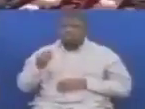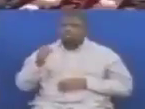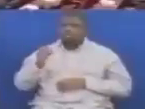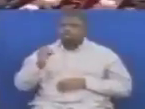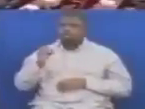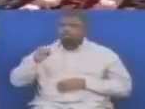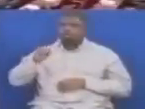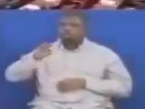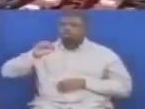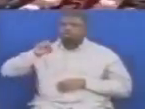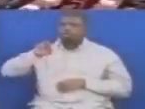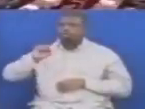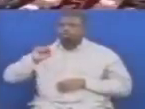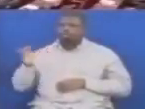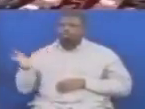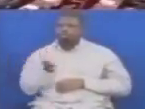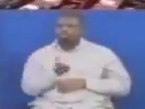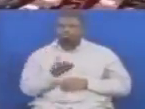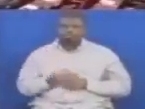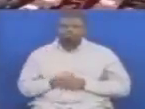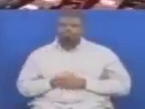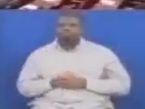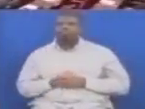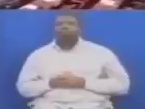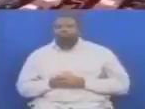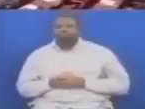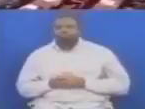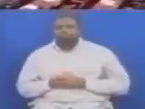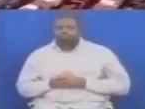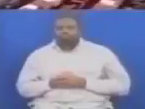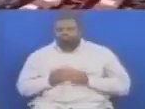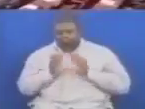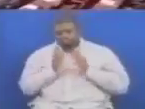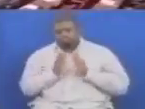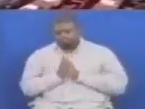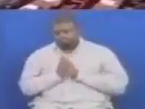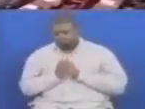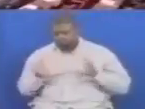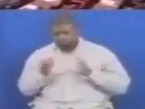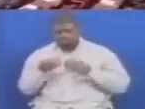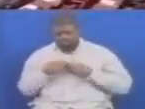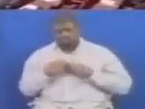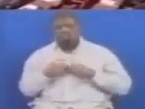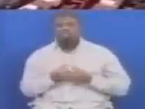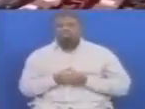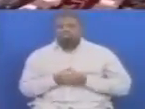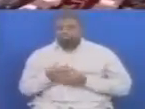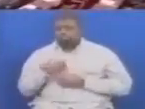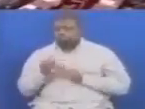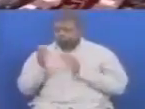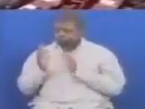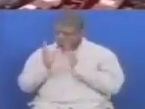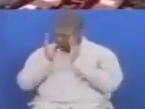Mwishmiwa speaker na shukuru kwa kudipana first Mwishmiwa waziri mkuu Ni sera ya serekali